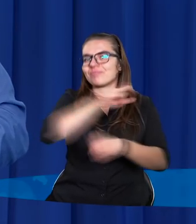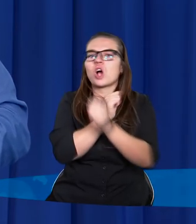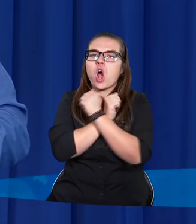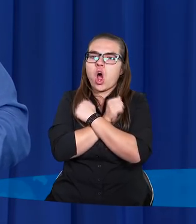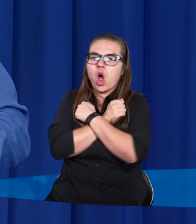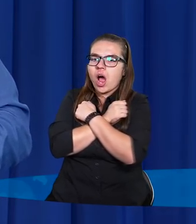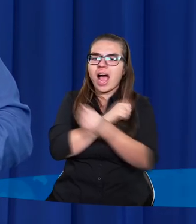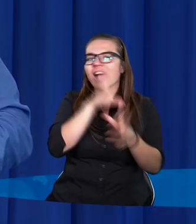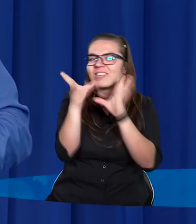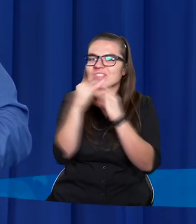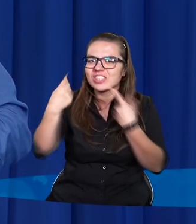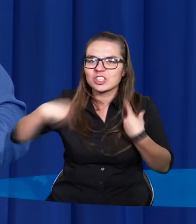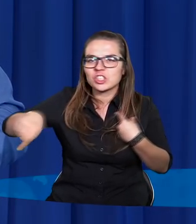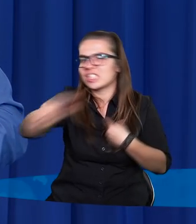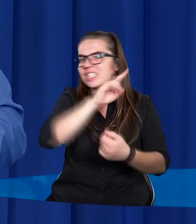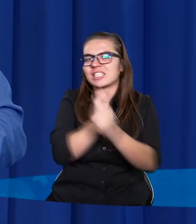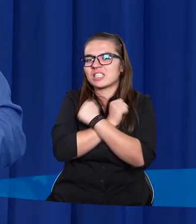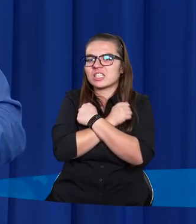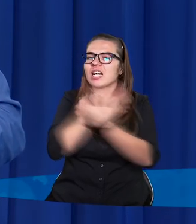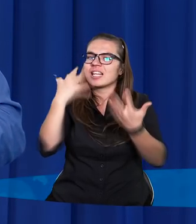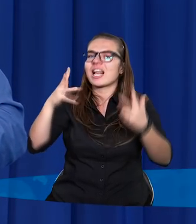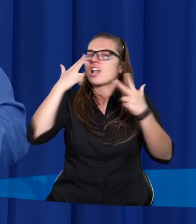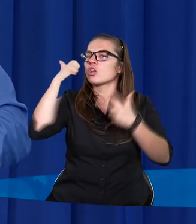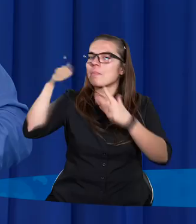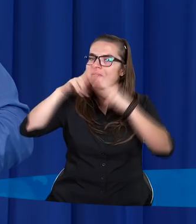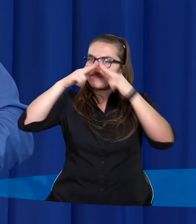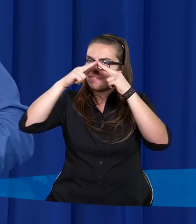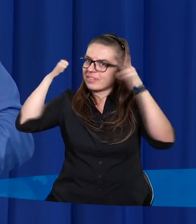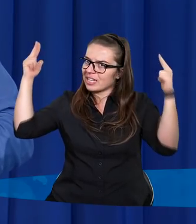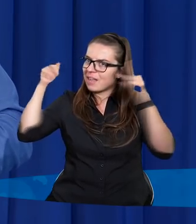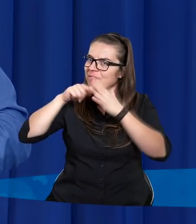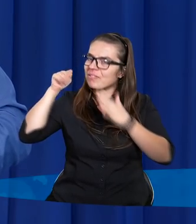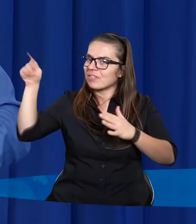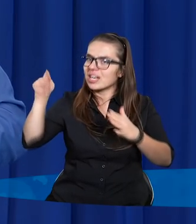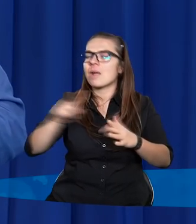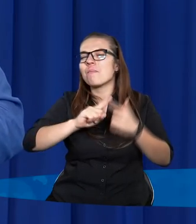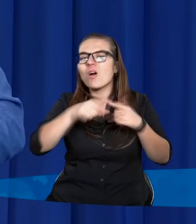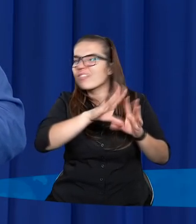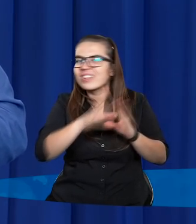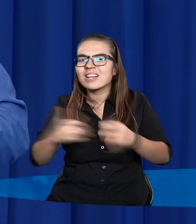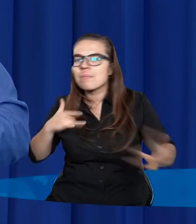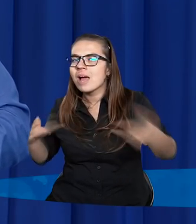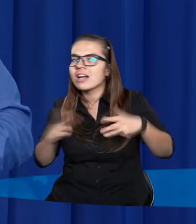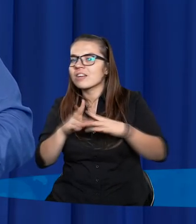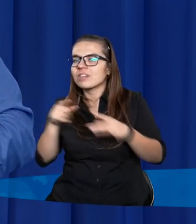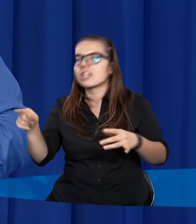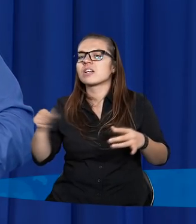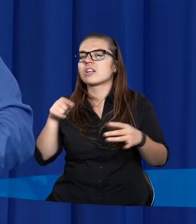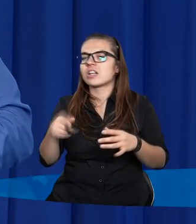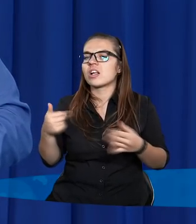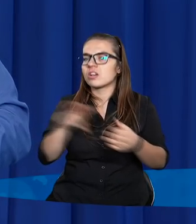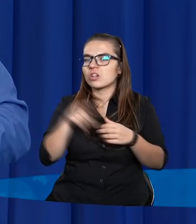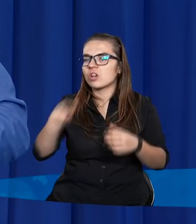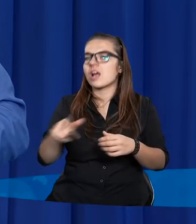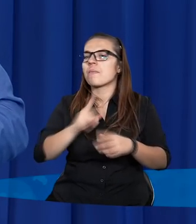i nas wszystkich chce zobaczyć właśnie po tej zwycięskiej stronie. Właśnie wśród tych,